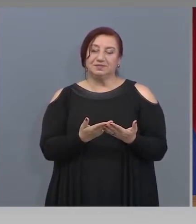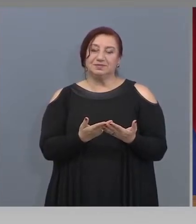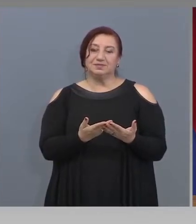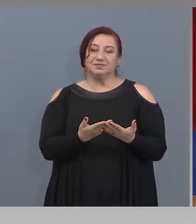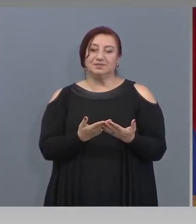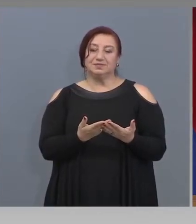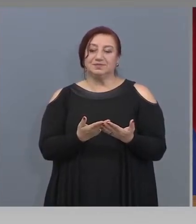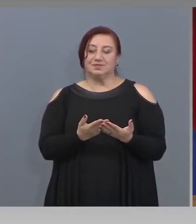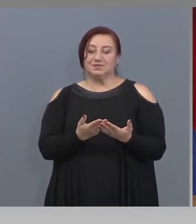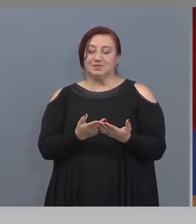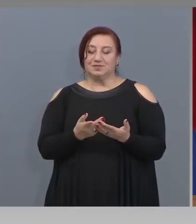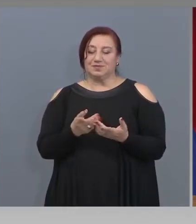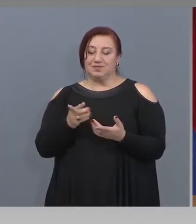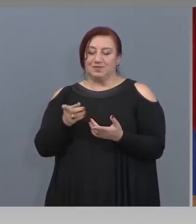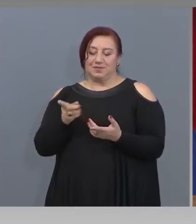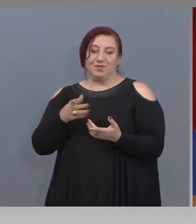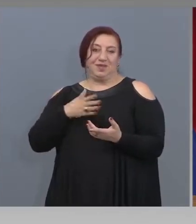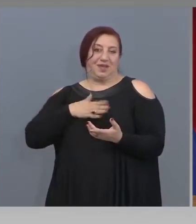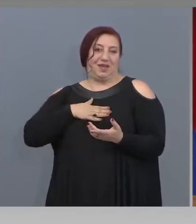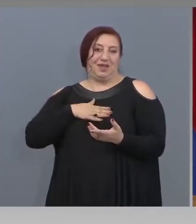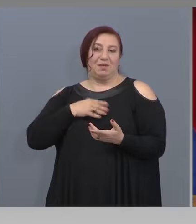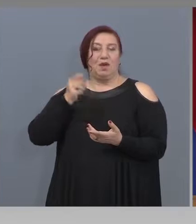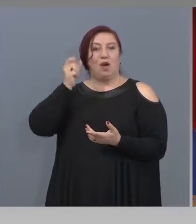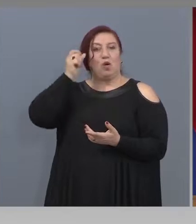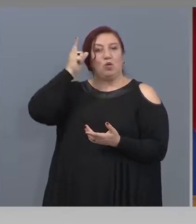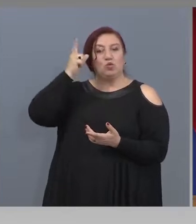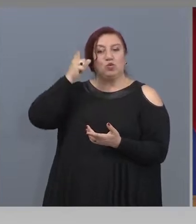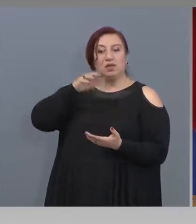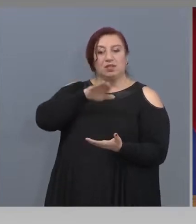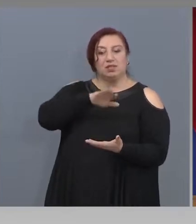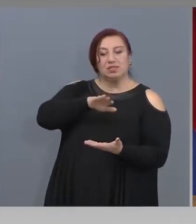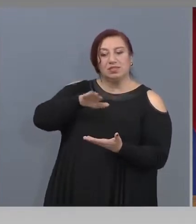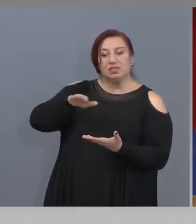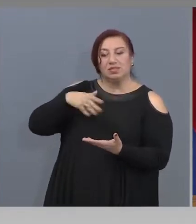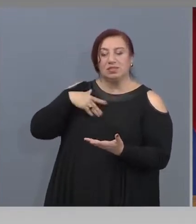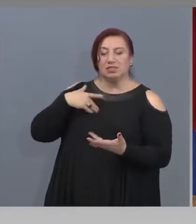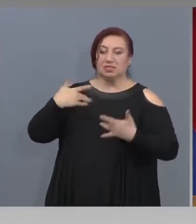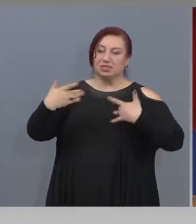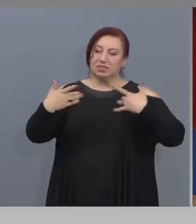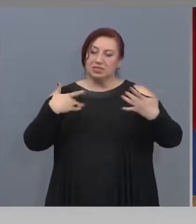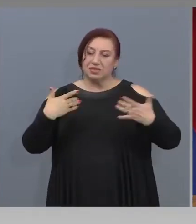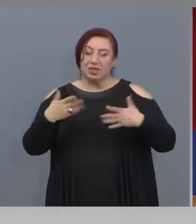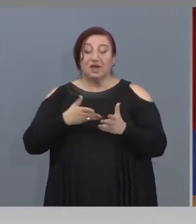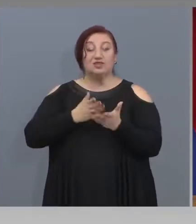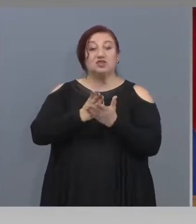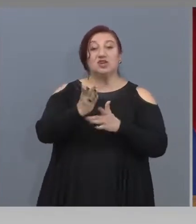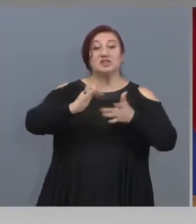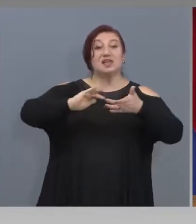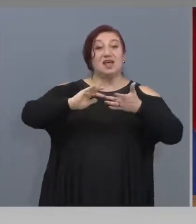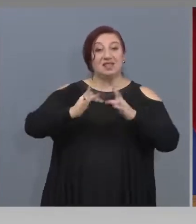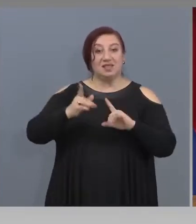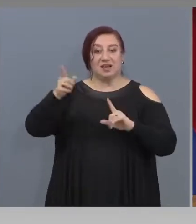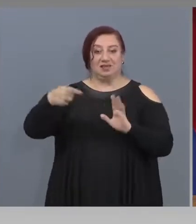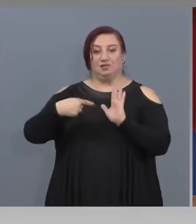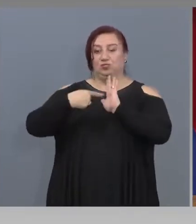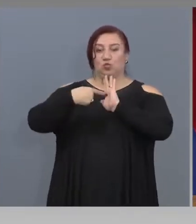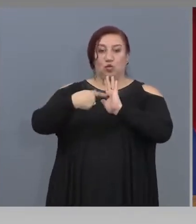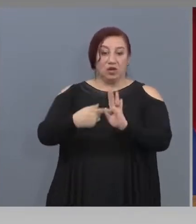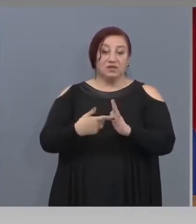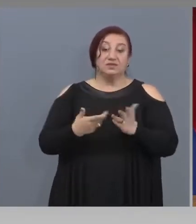изява на културен продукт чрез интернет. В крайна сметка, в тези условия,